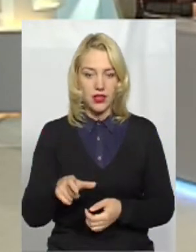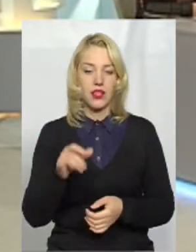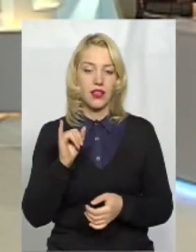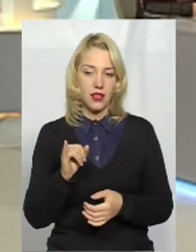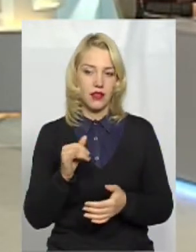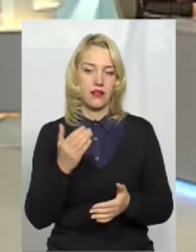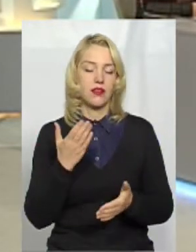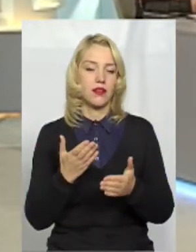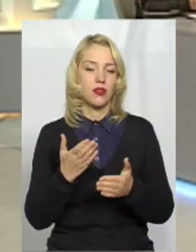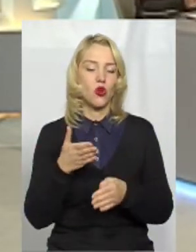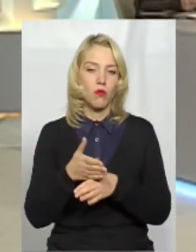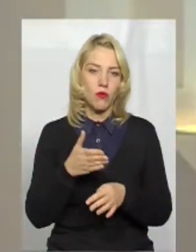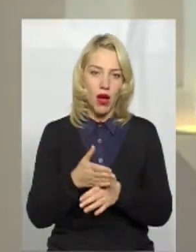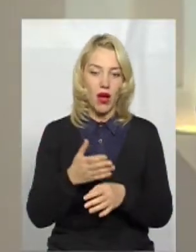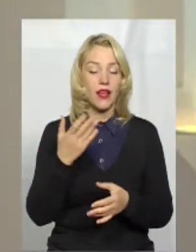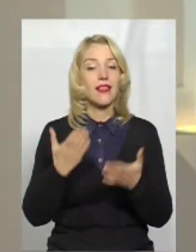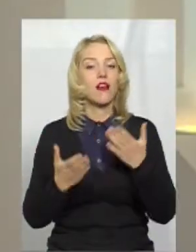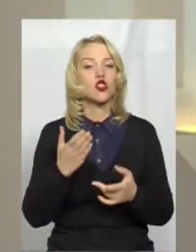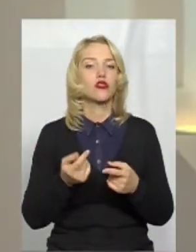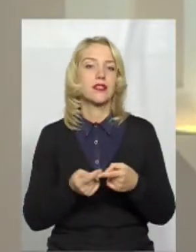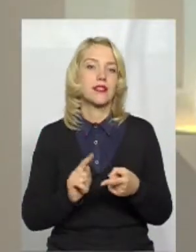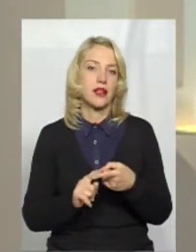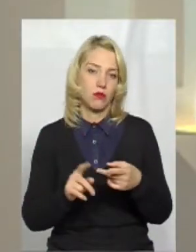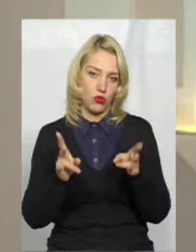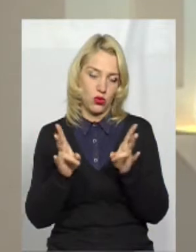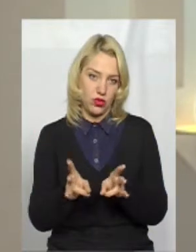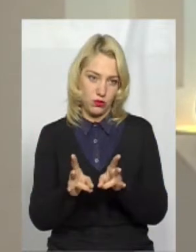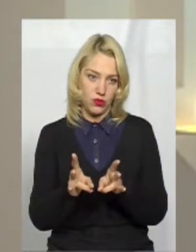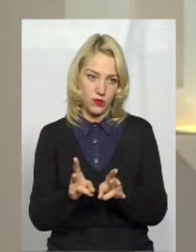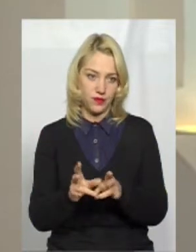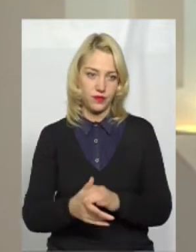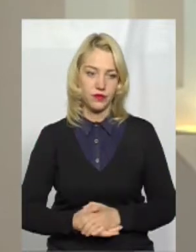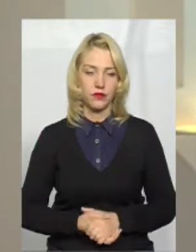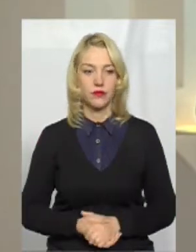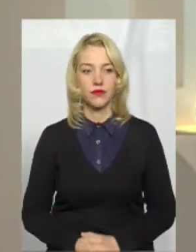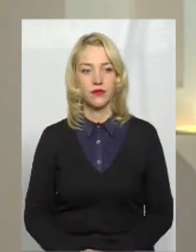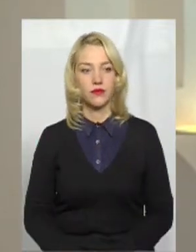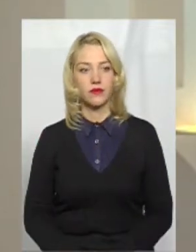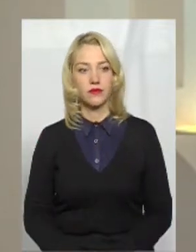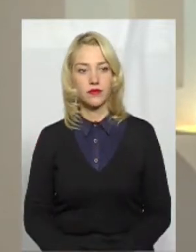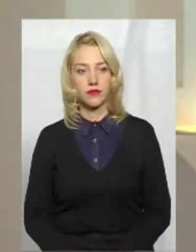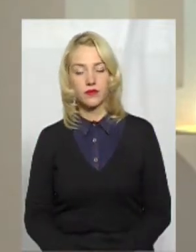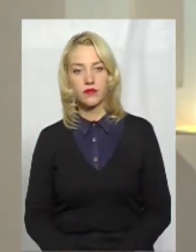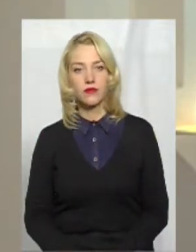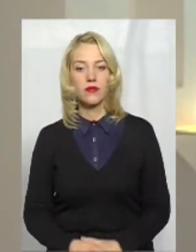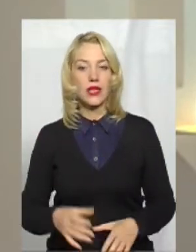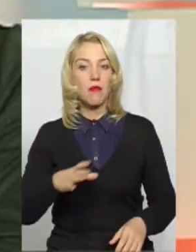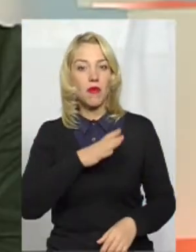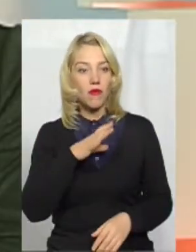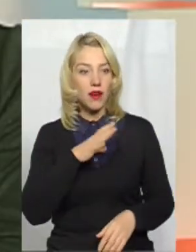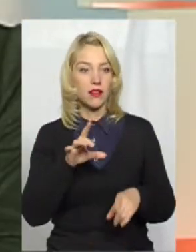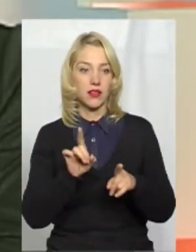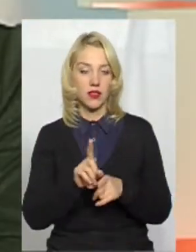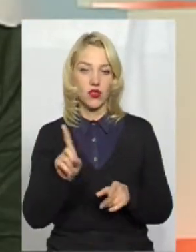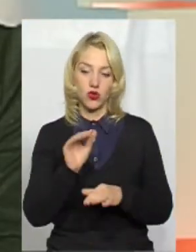потрібно. Це може бути і такого і не буває, може не бути. Буває, що